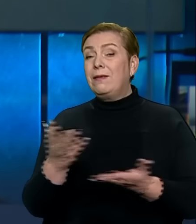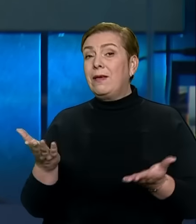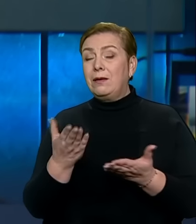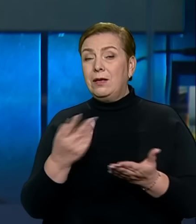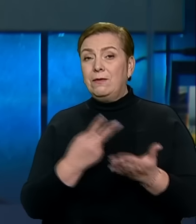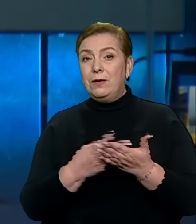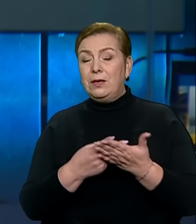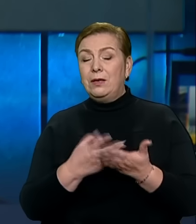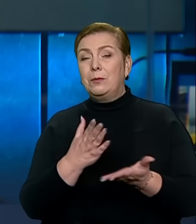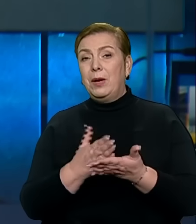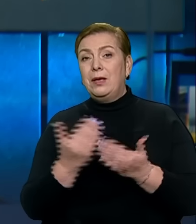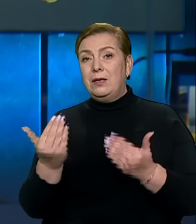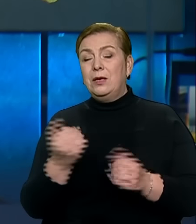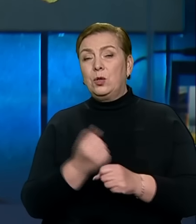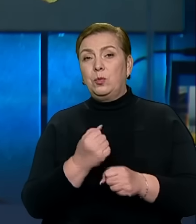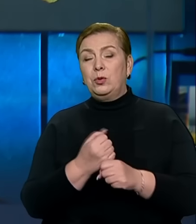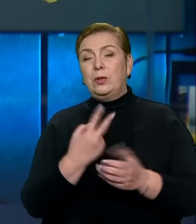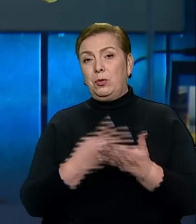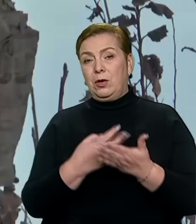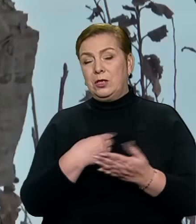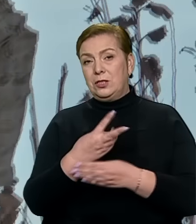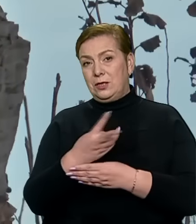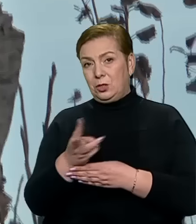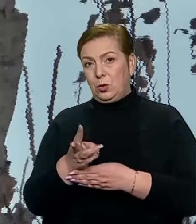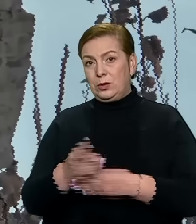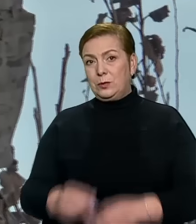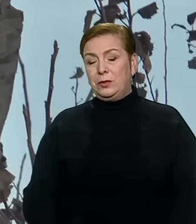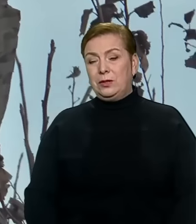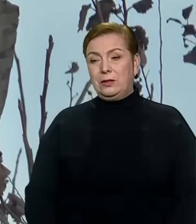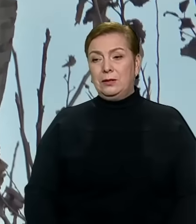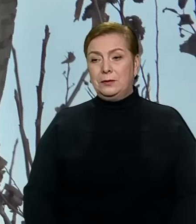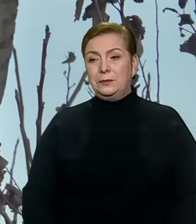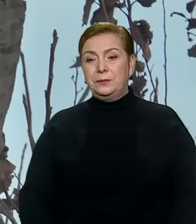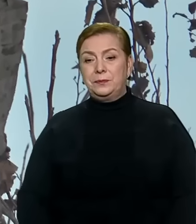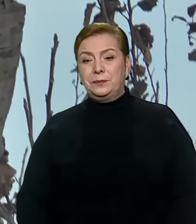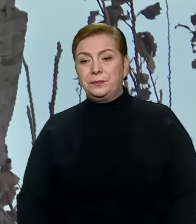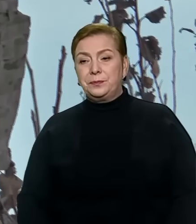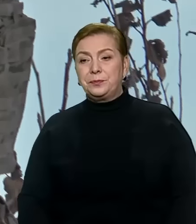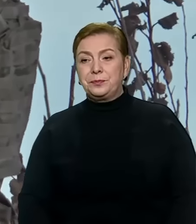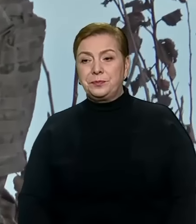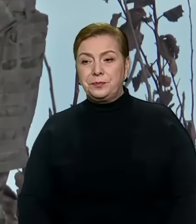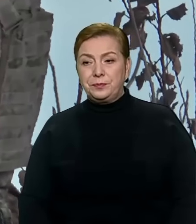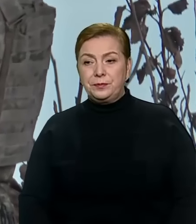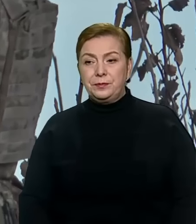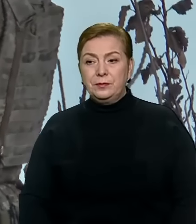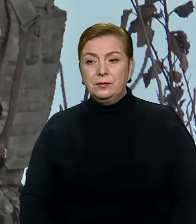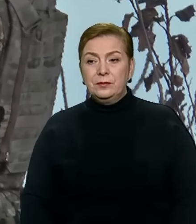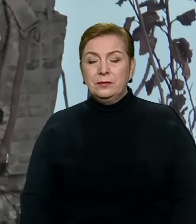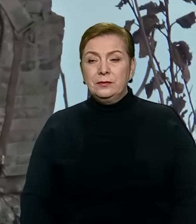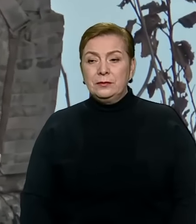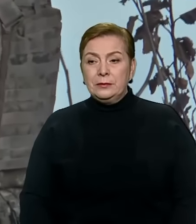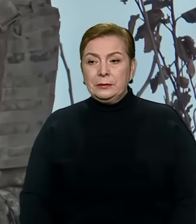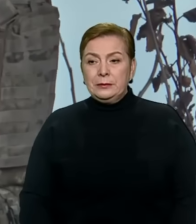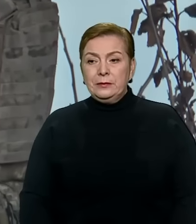робота, покаже Владислав Уколов. Бінокль підійде ближчий, будемо проводити працювати п'ємку.